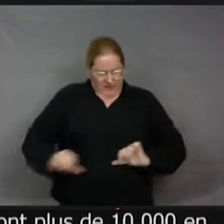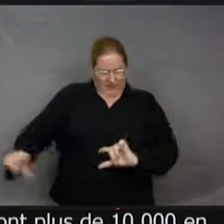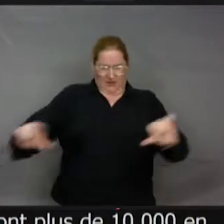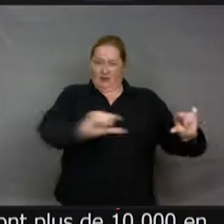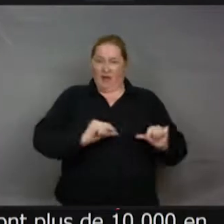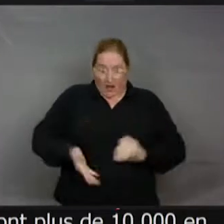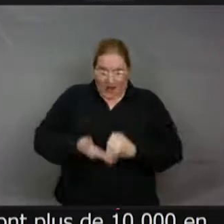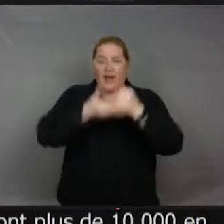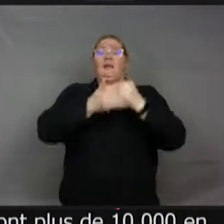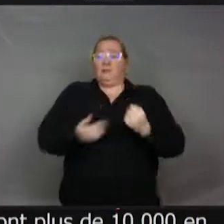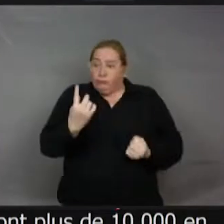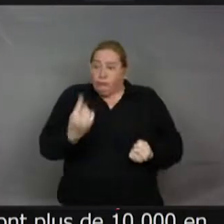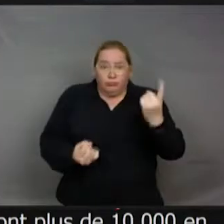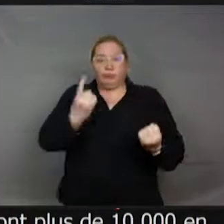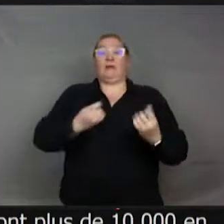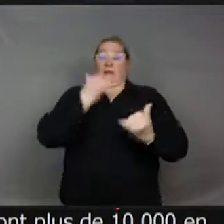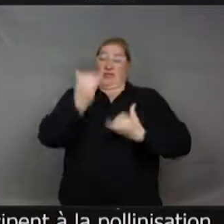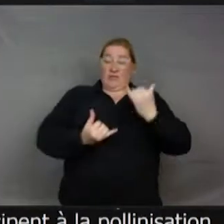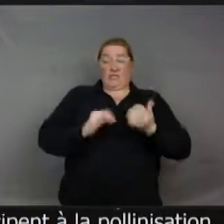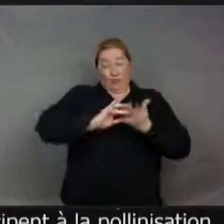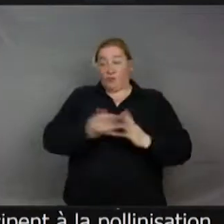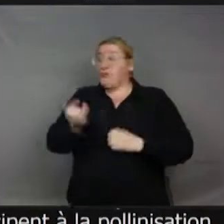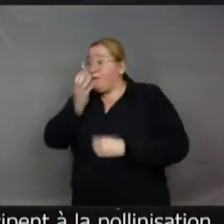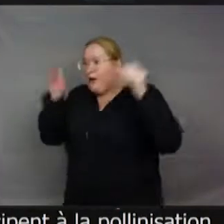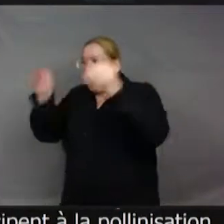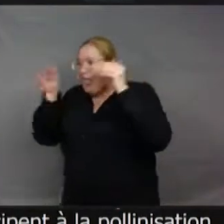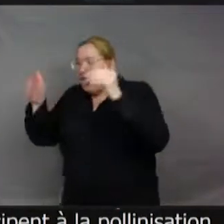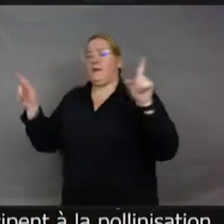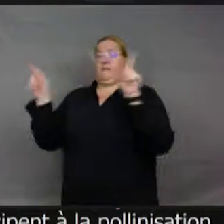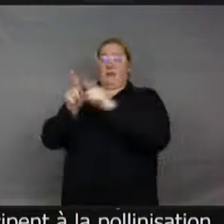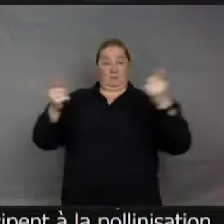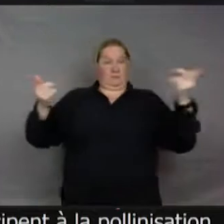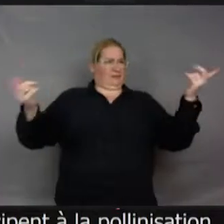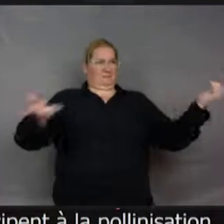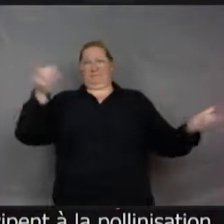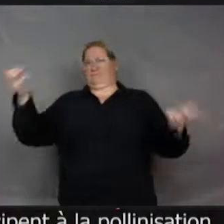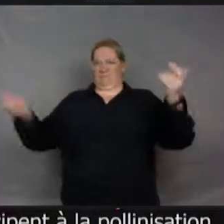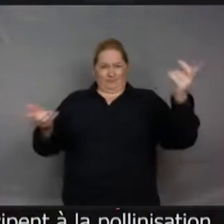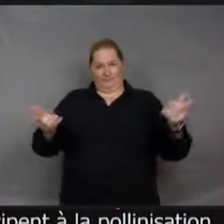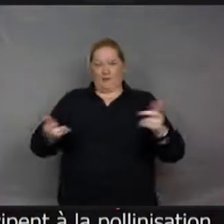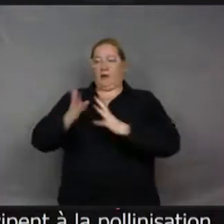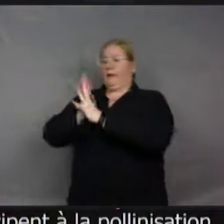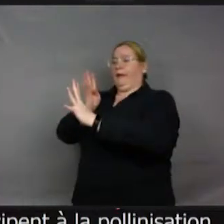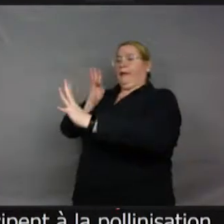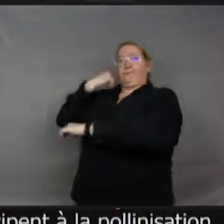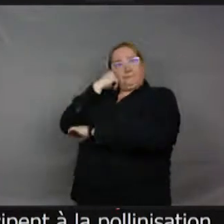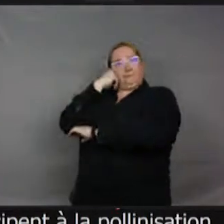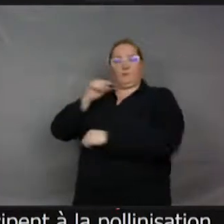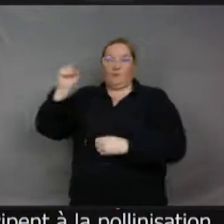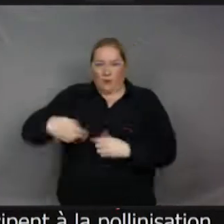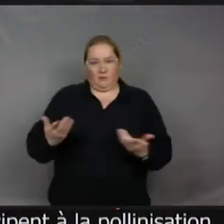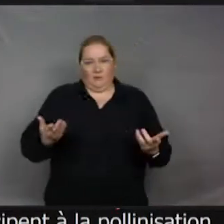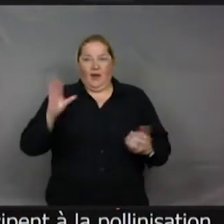Et du coup, s'ils pollinisaient tous les mêmes fleurs, y un peu, une foire de... Voilà, ce serait vraiment... Il y aurait la queue partout. Du coup, les fleurs,